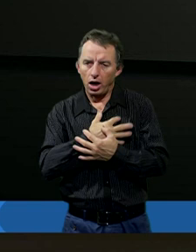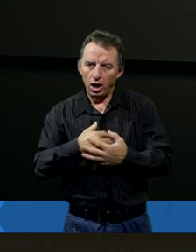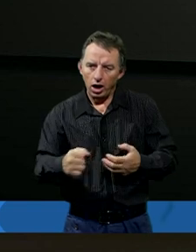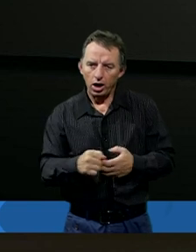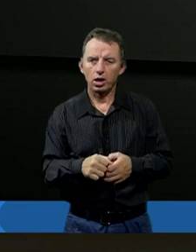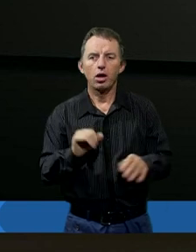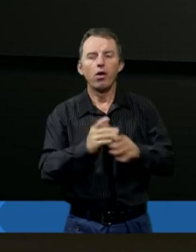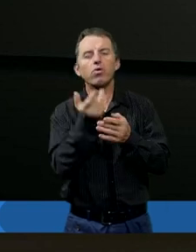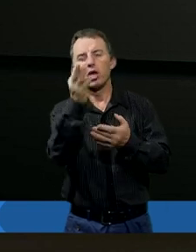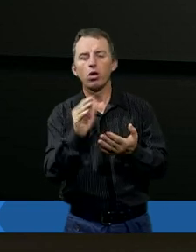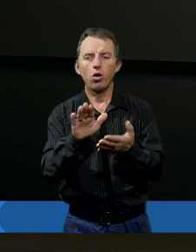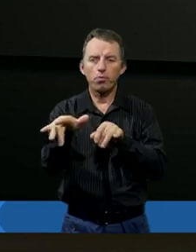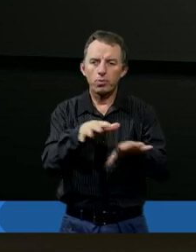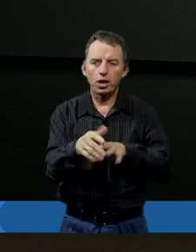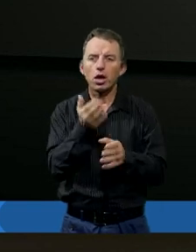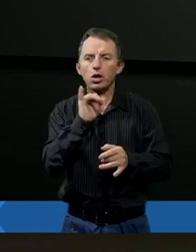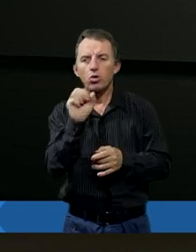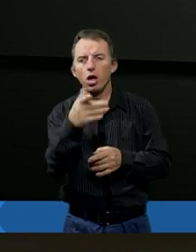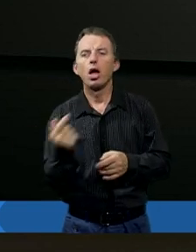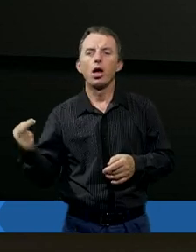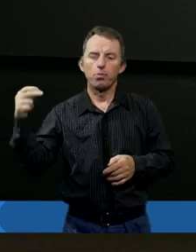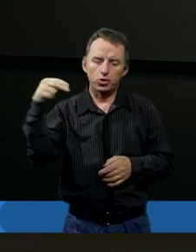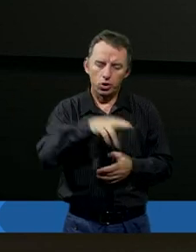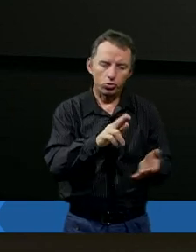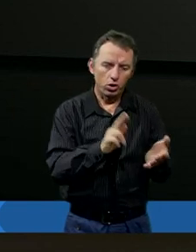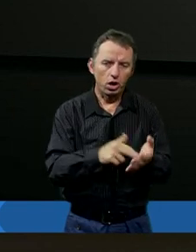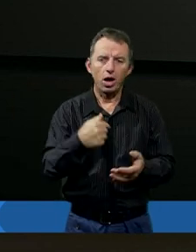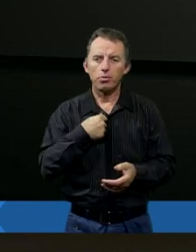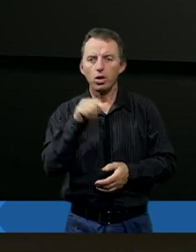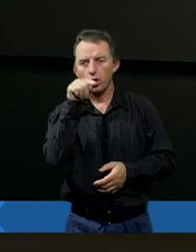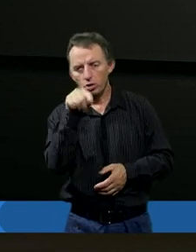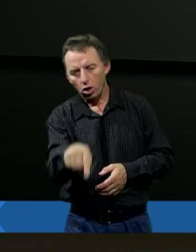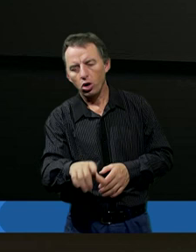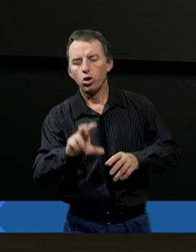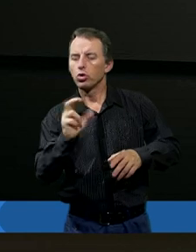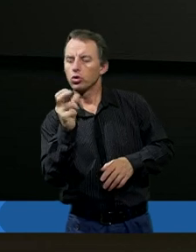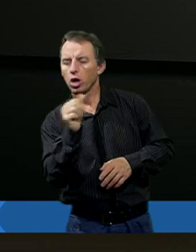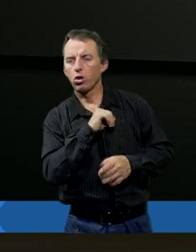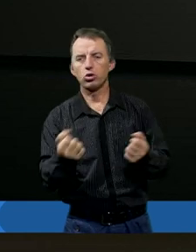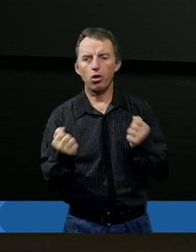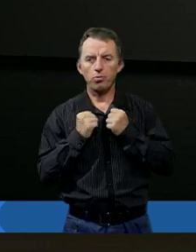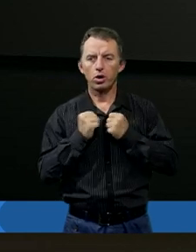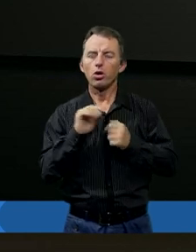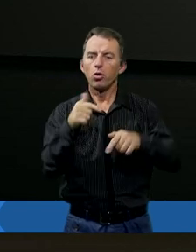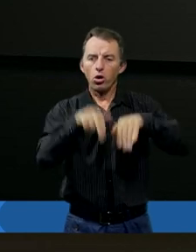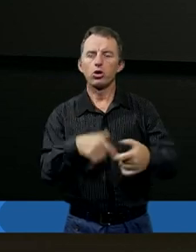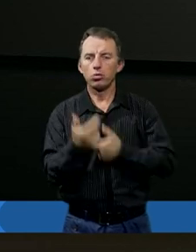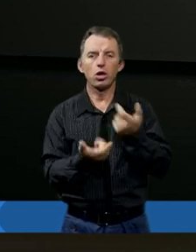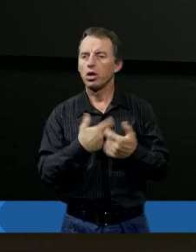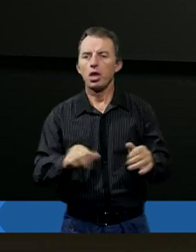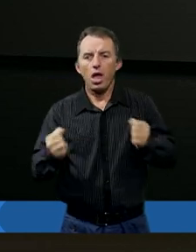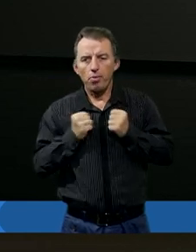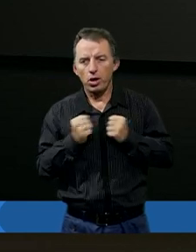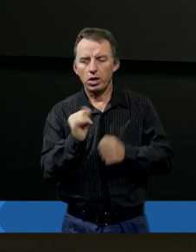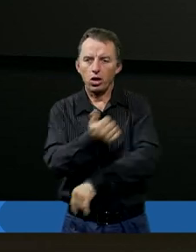zdecydowanie w kilku miejscach Job mówi, przyszło na mnie to, czego się bałem. Co możemy zrobić, żeby się nie